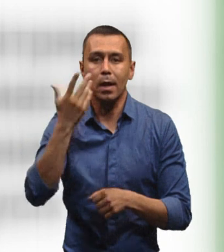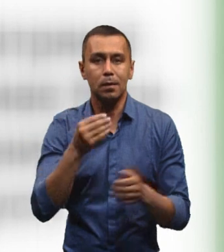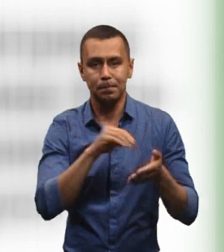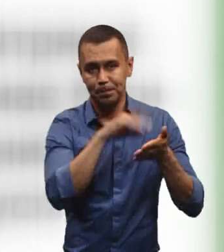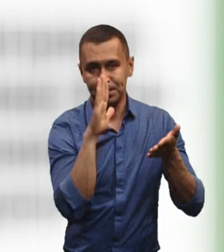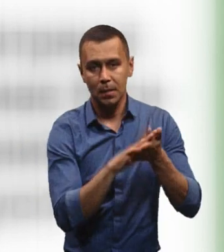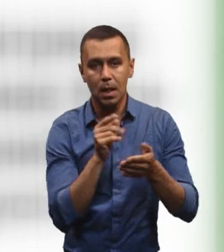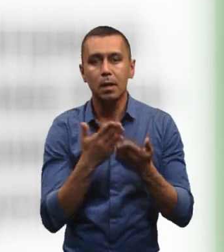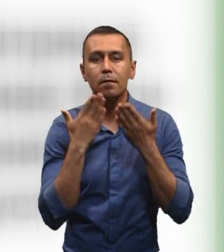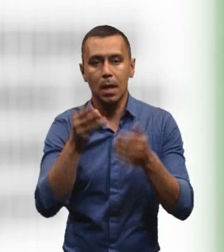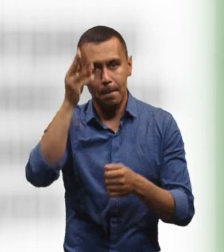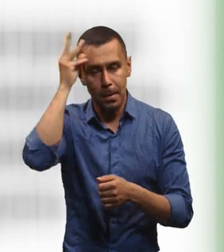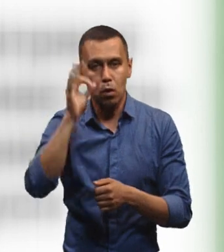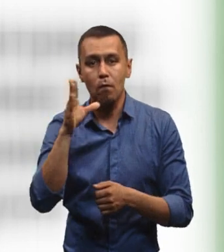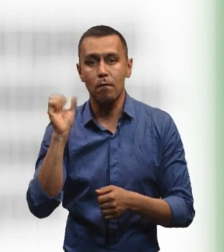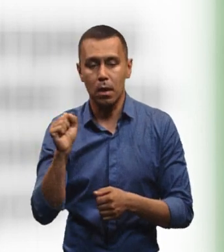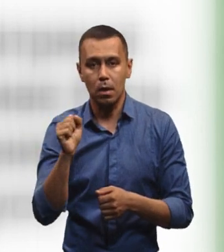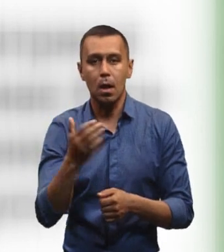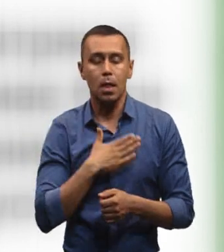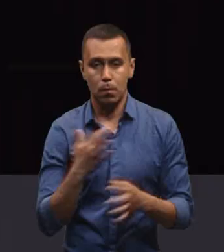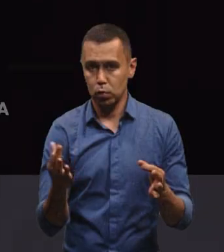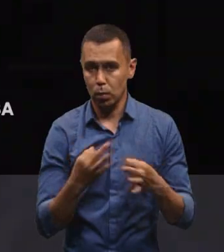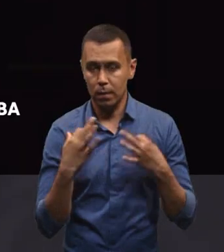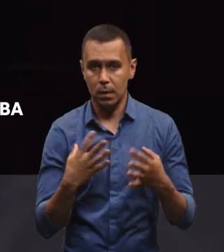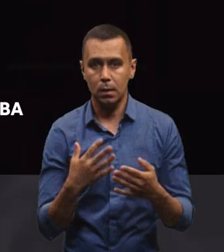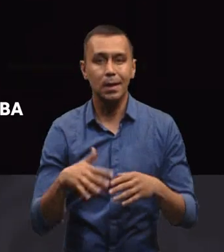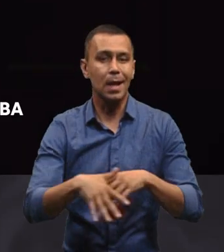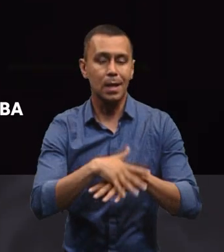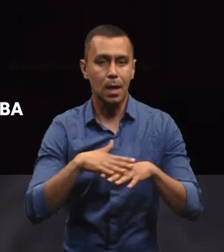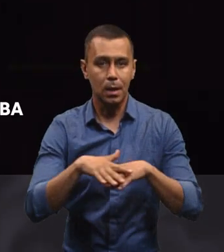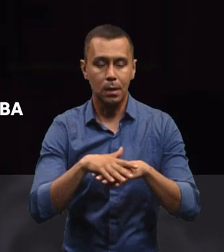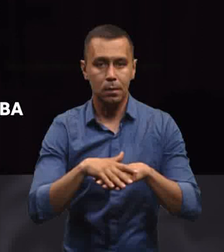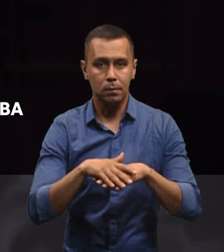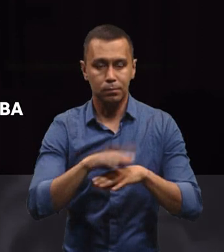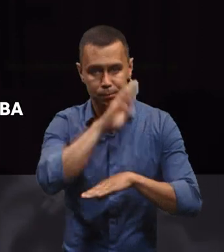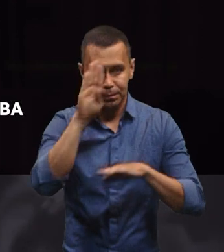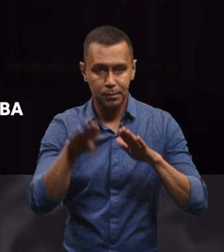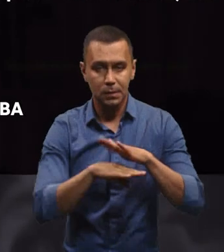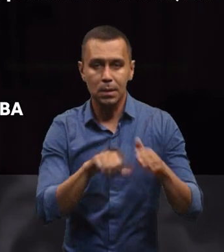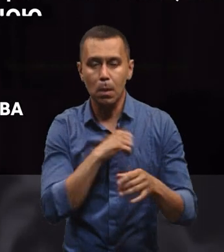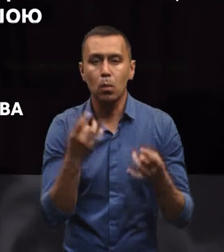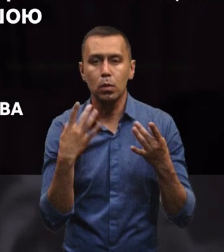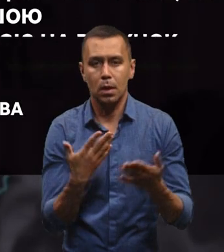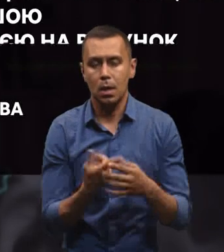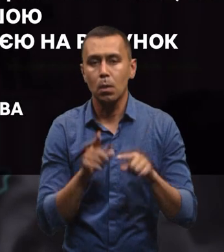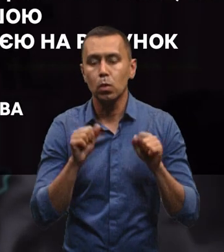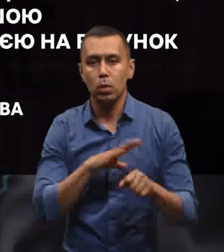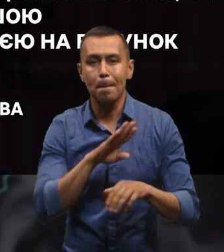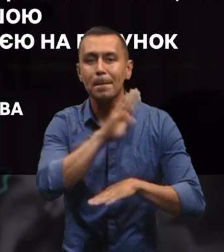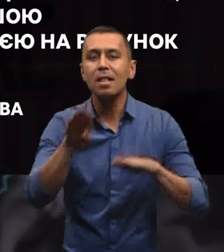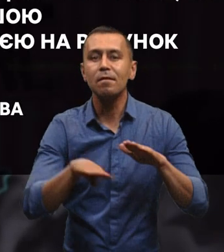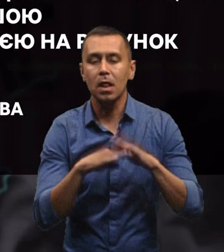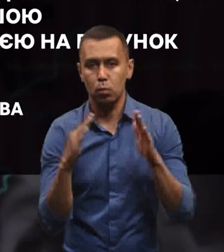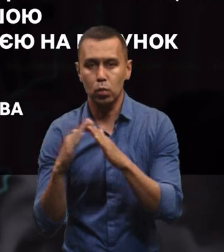розмістила для звернень Хмельницька ОВА, нам розповіли. Населення укривається в найпростіших укриттях. Це можливо бути підвали,